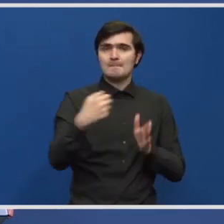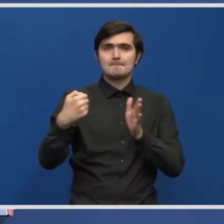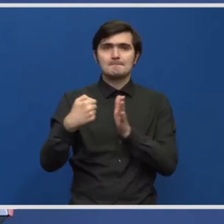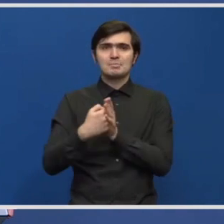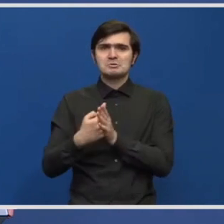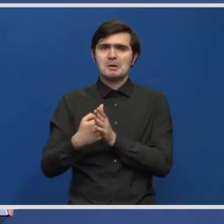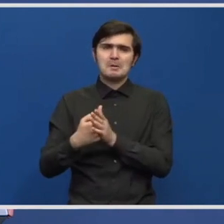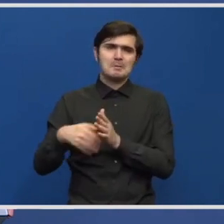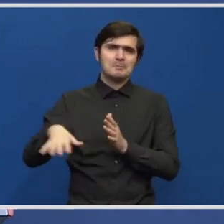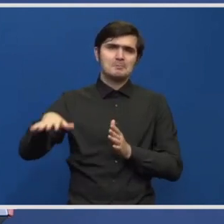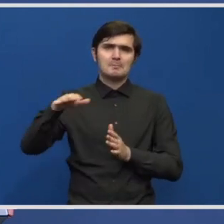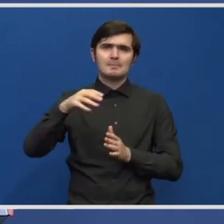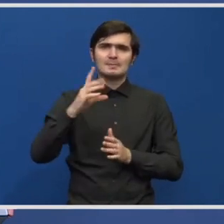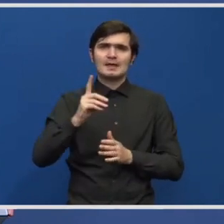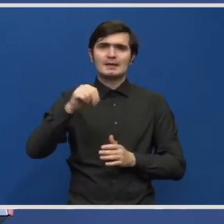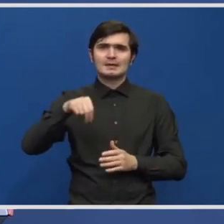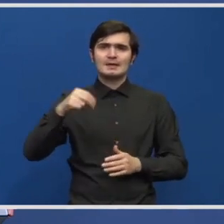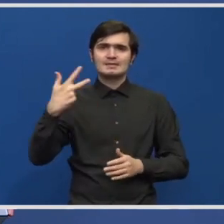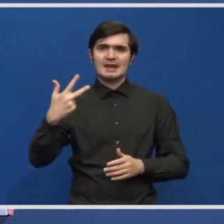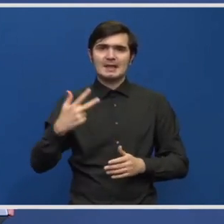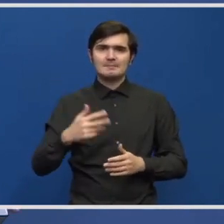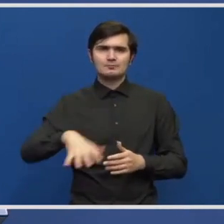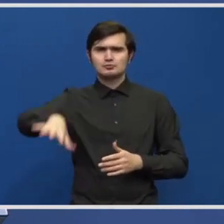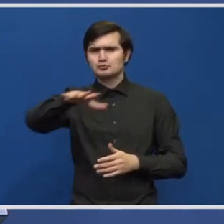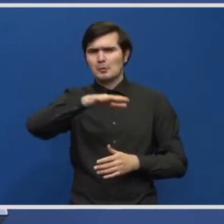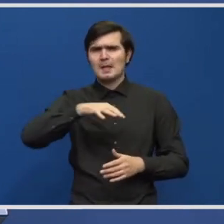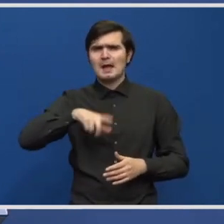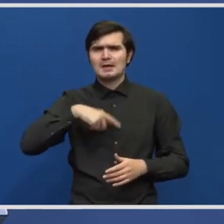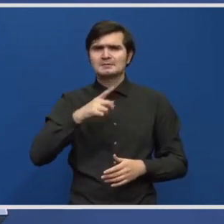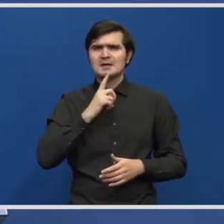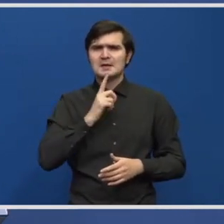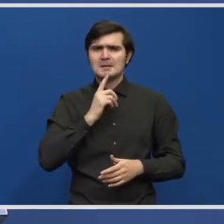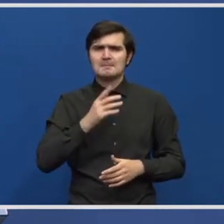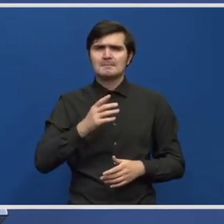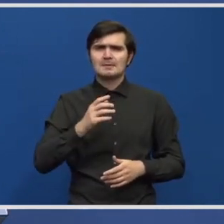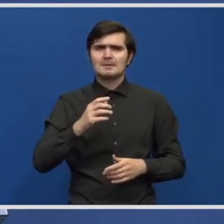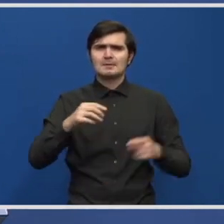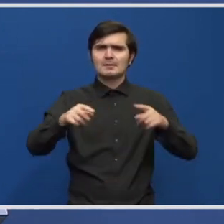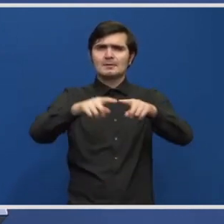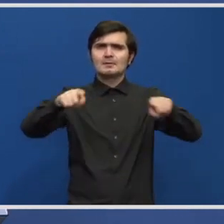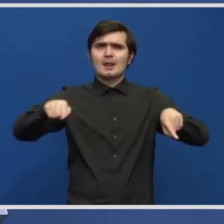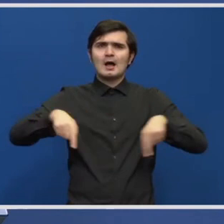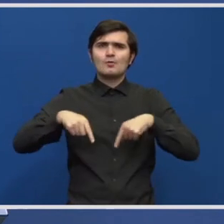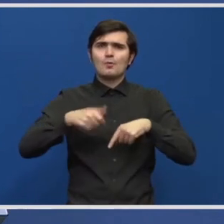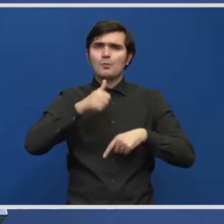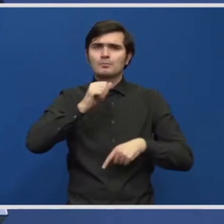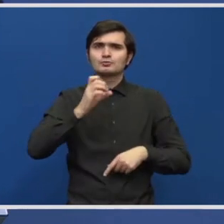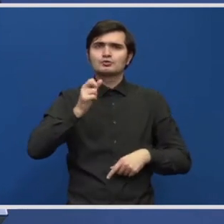DN3, în zona lacului Cernica.